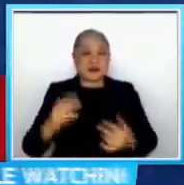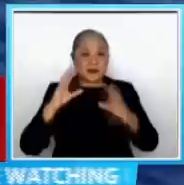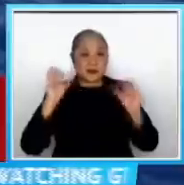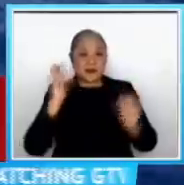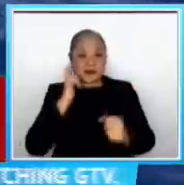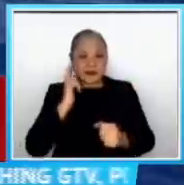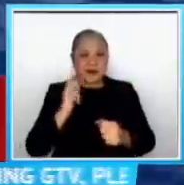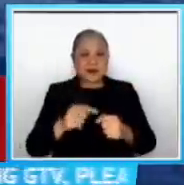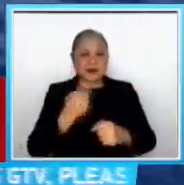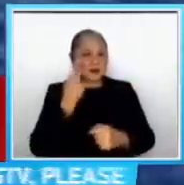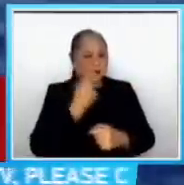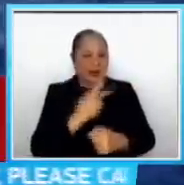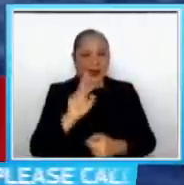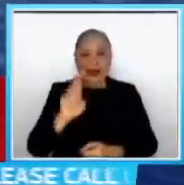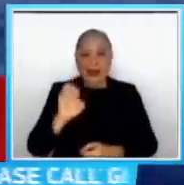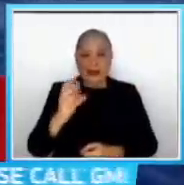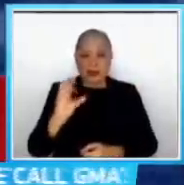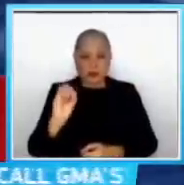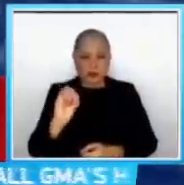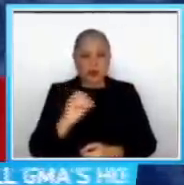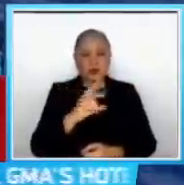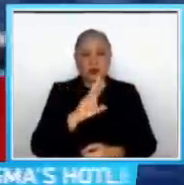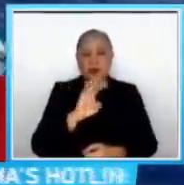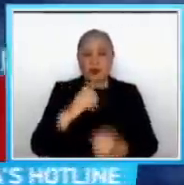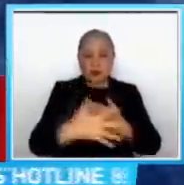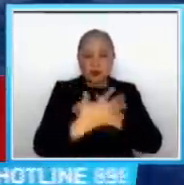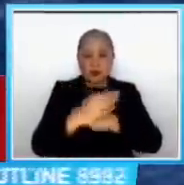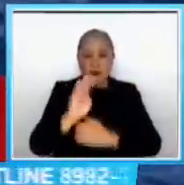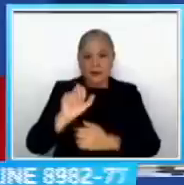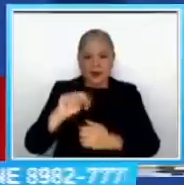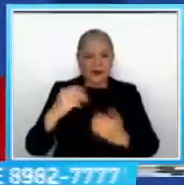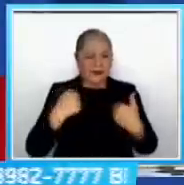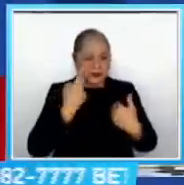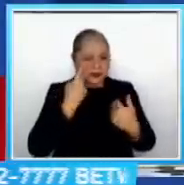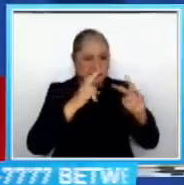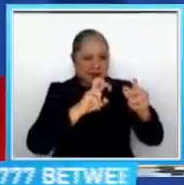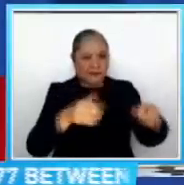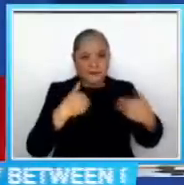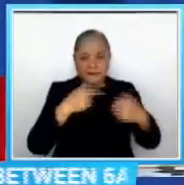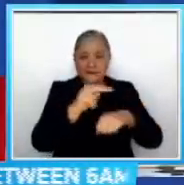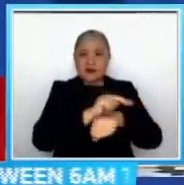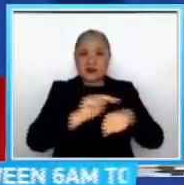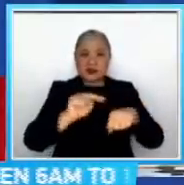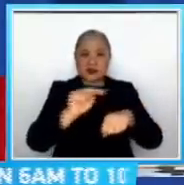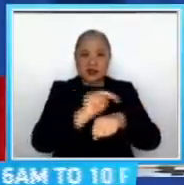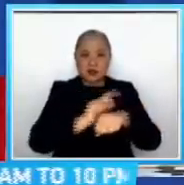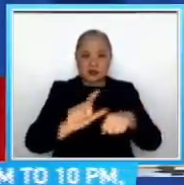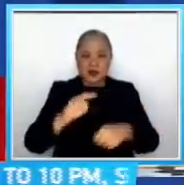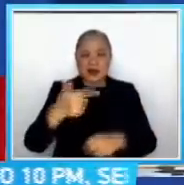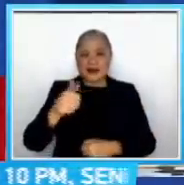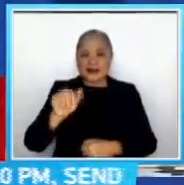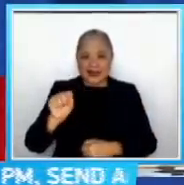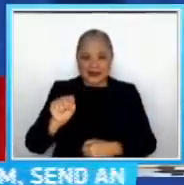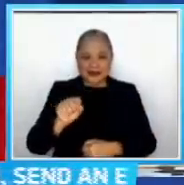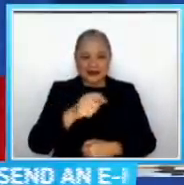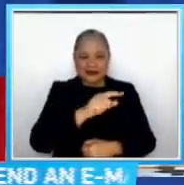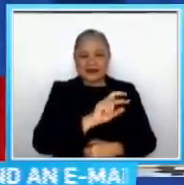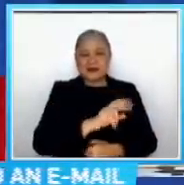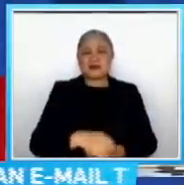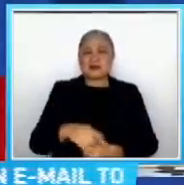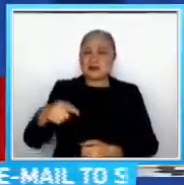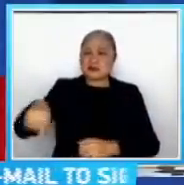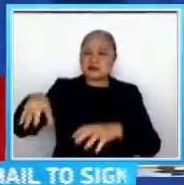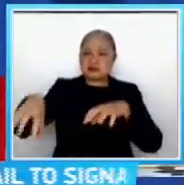Na base sa mga pag-aaral ay may mayamang deposito ng natural gas Kasi yung mga kapitbahay natin, Brunei,